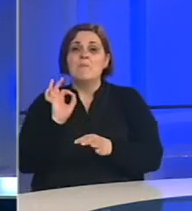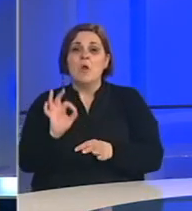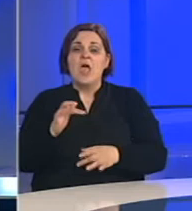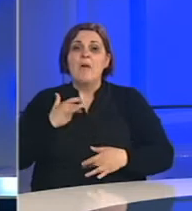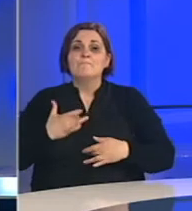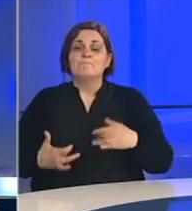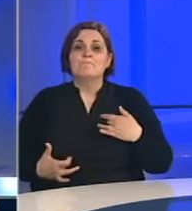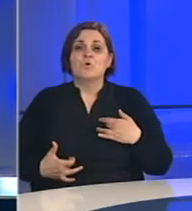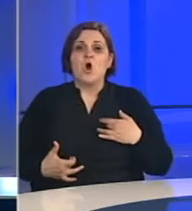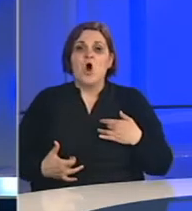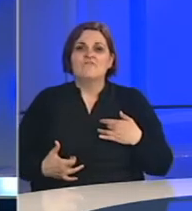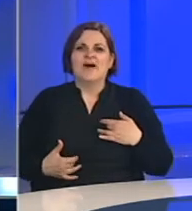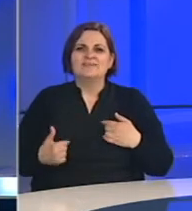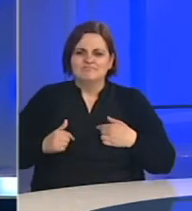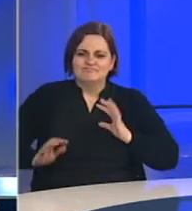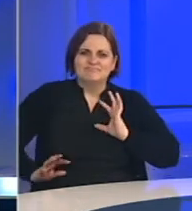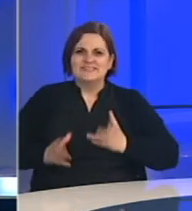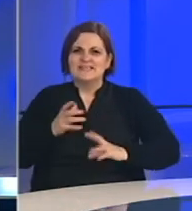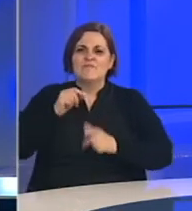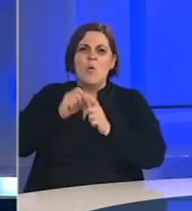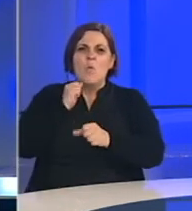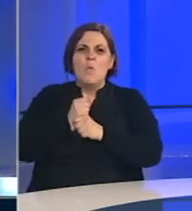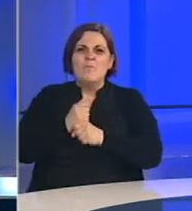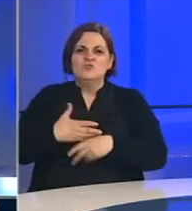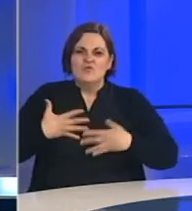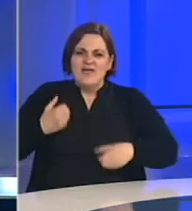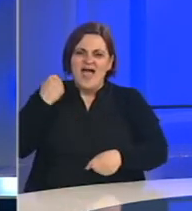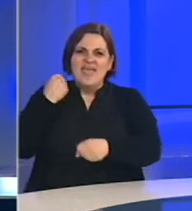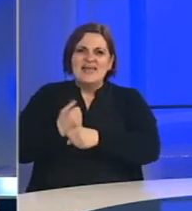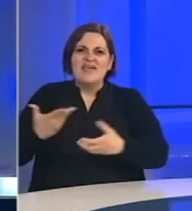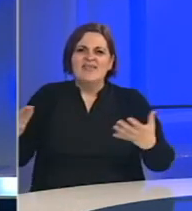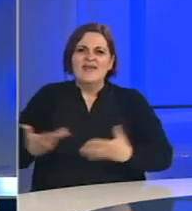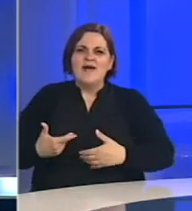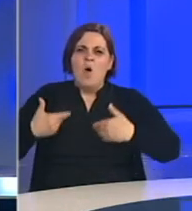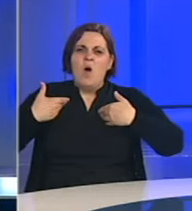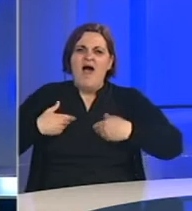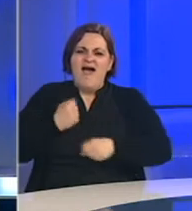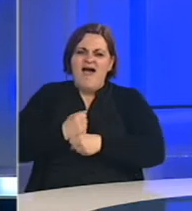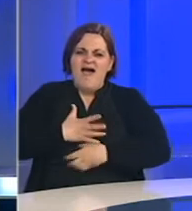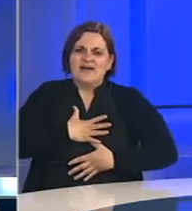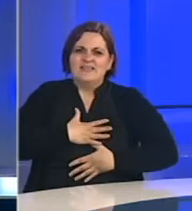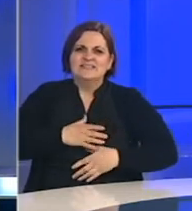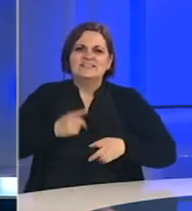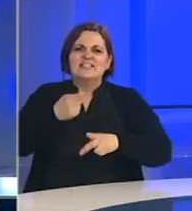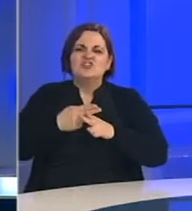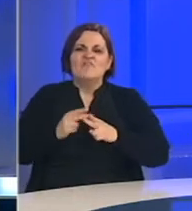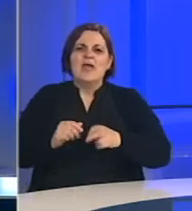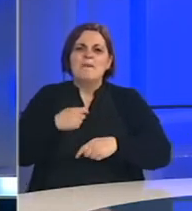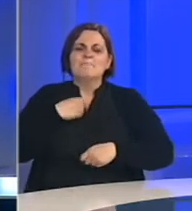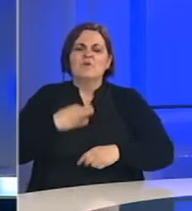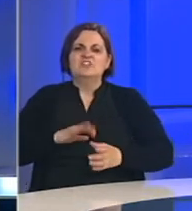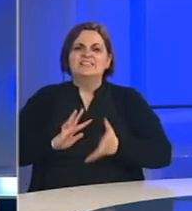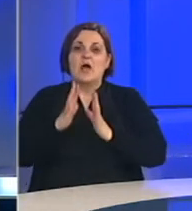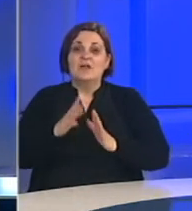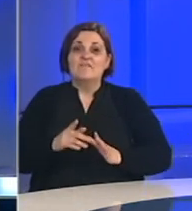profesionalnim sagorjevanjem u ovom akutnom i vrlo intenzivnom periodu? Evo, ja opet ponavljam, mi